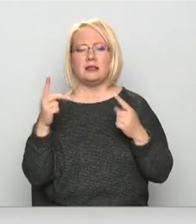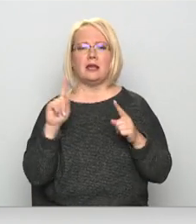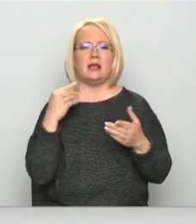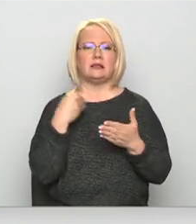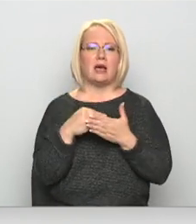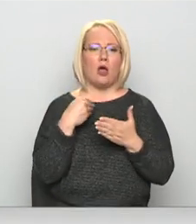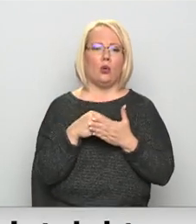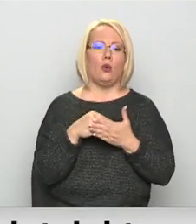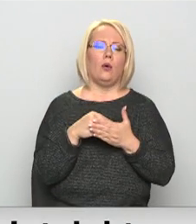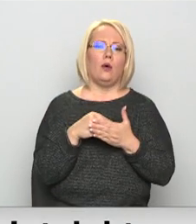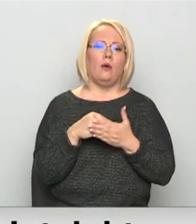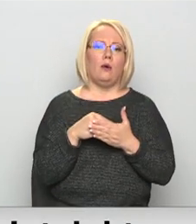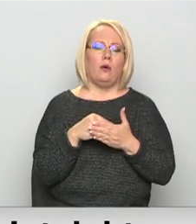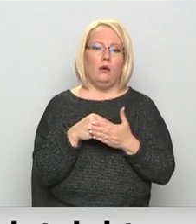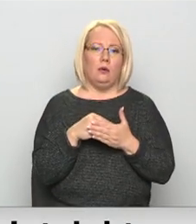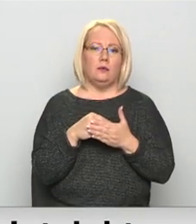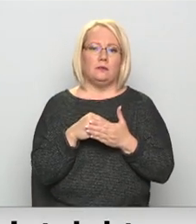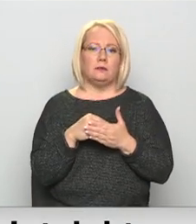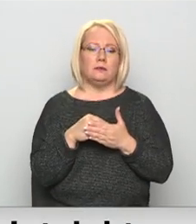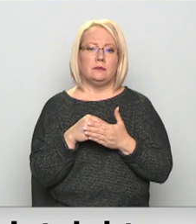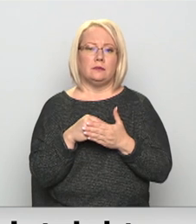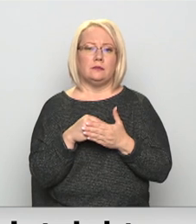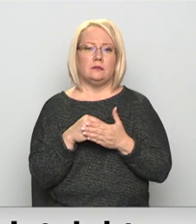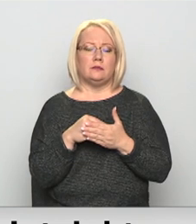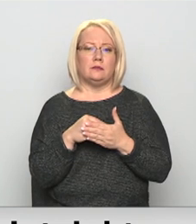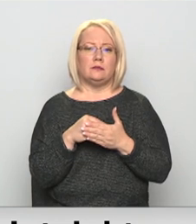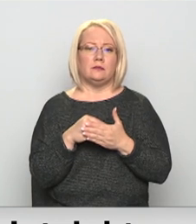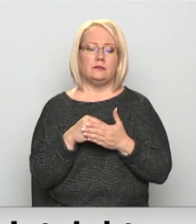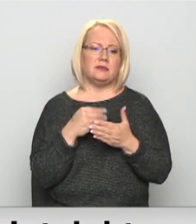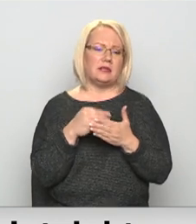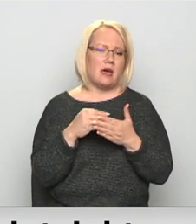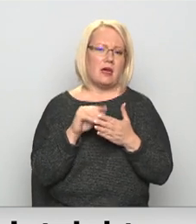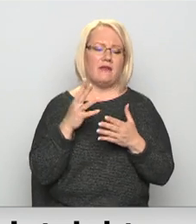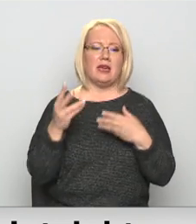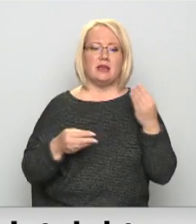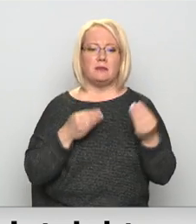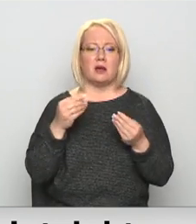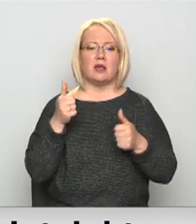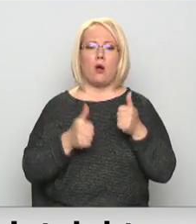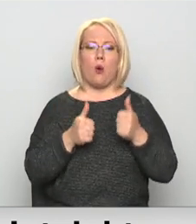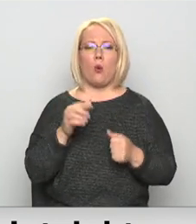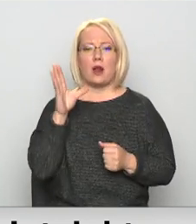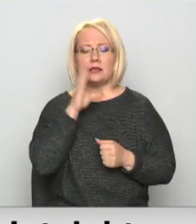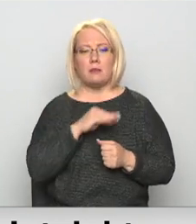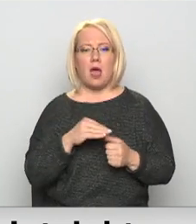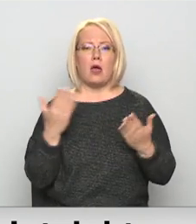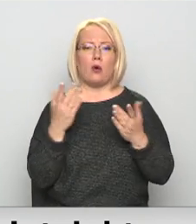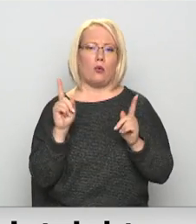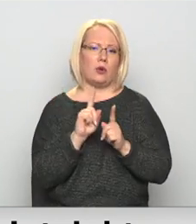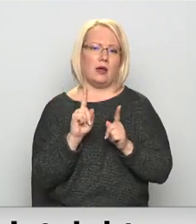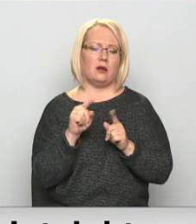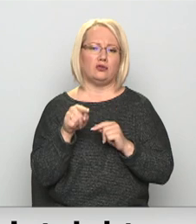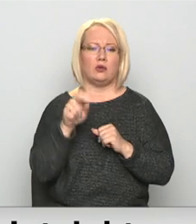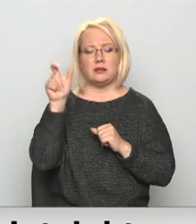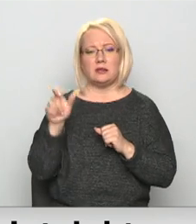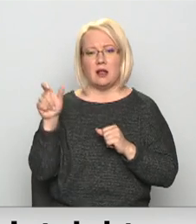vai izmaksas konkurētas spējā, kur jums šajā